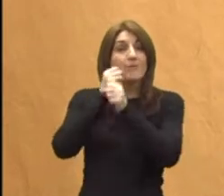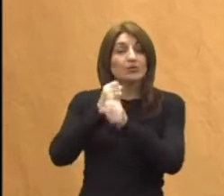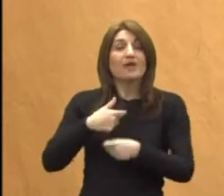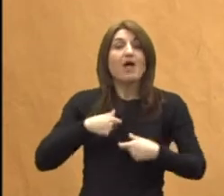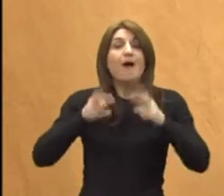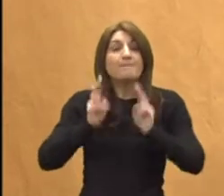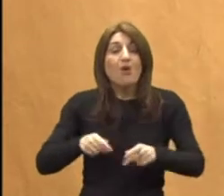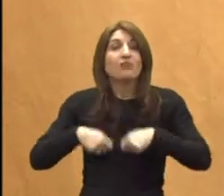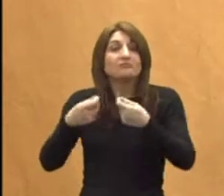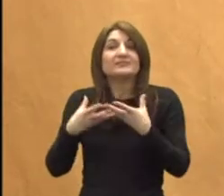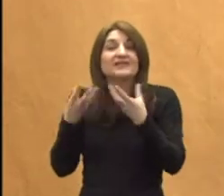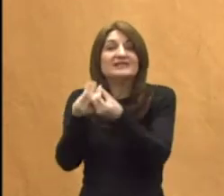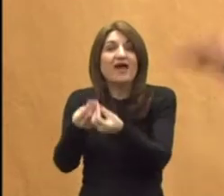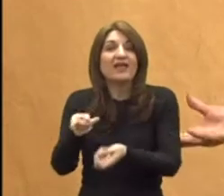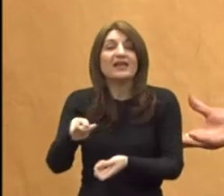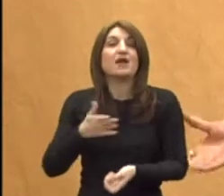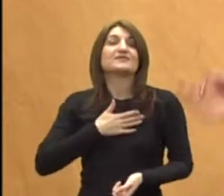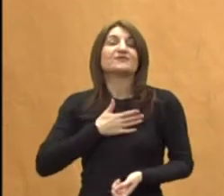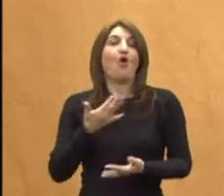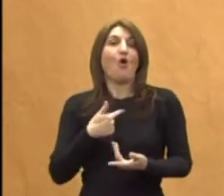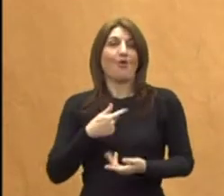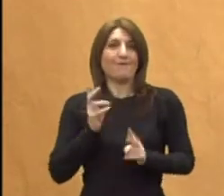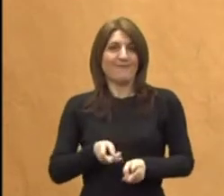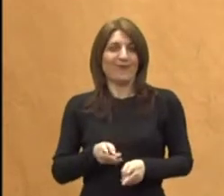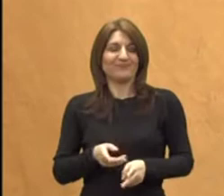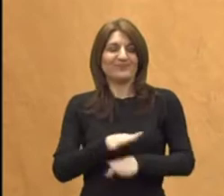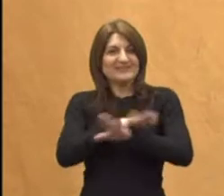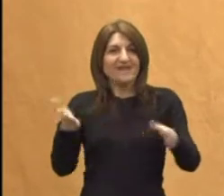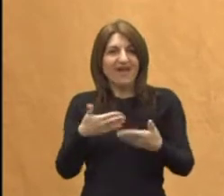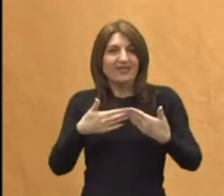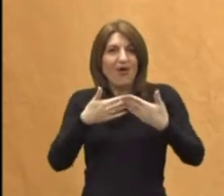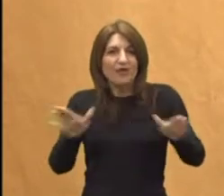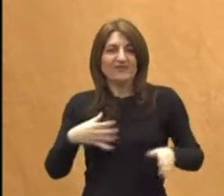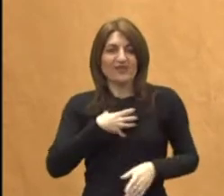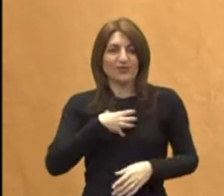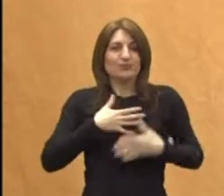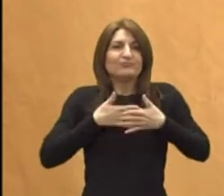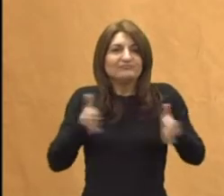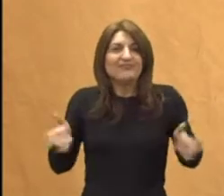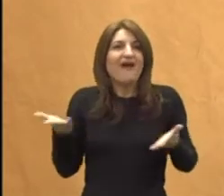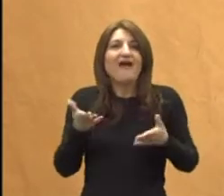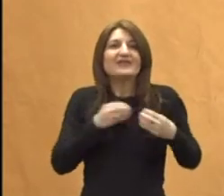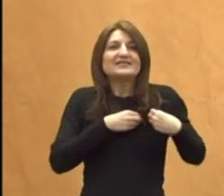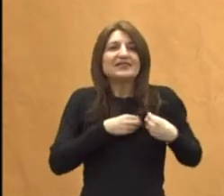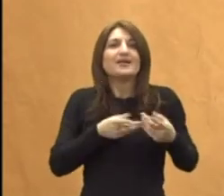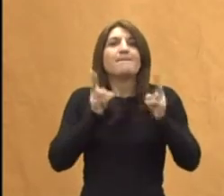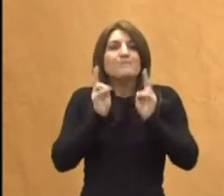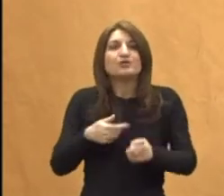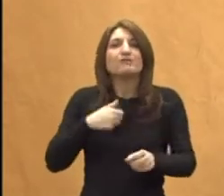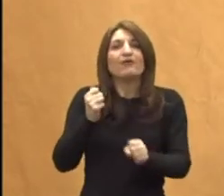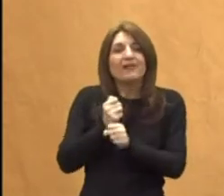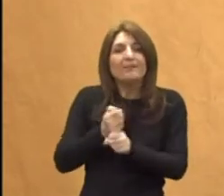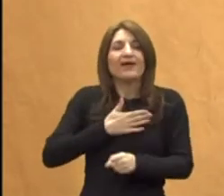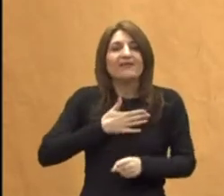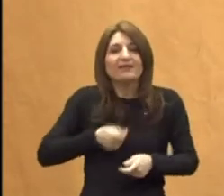doprinjeti zajednici na svoj način. Svi mi kad otvorimo svoju dušu, svoju srcu, doeduciramo se. Možemo na svoj